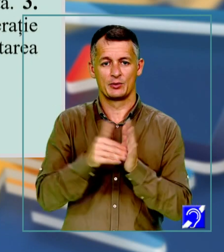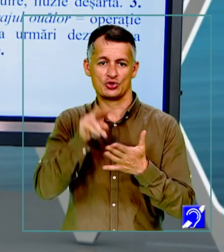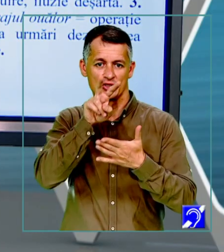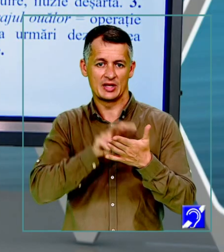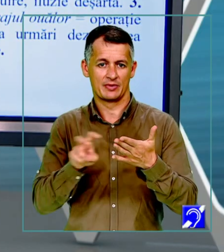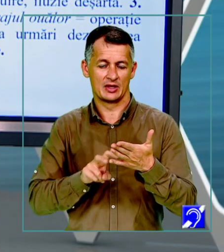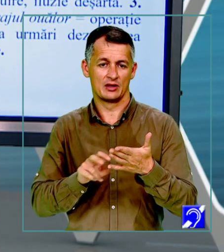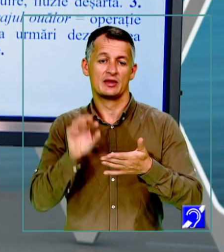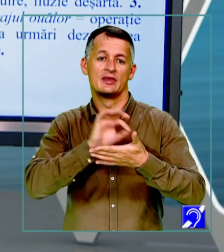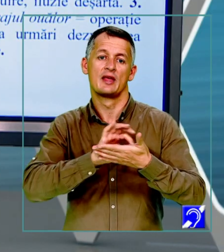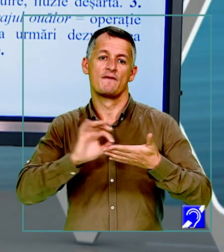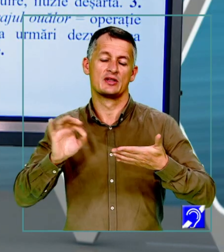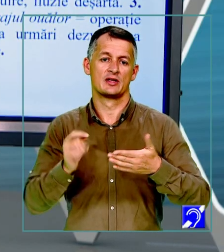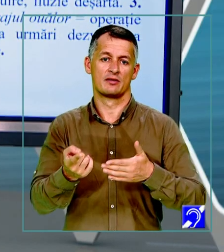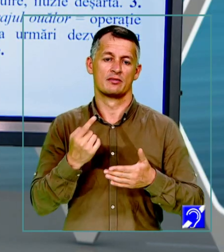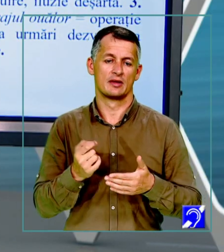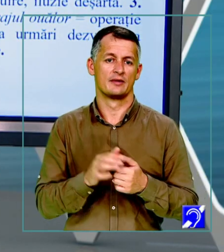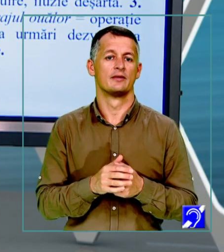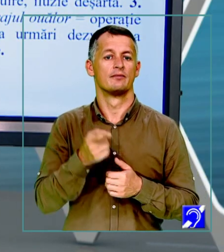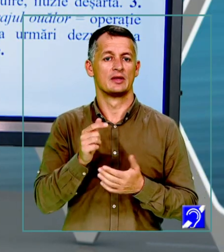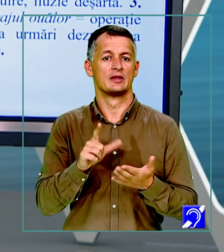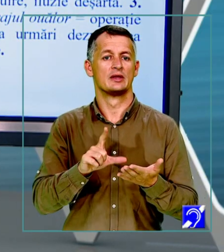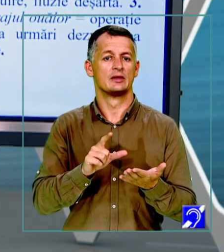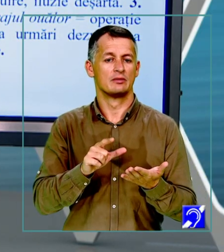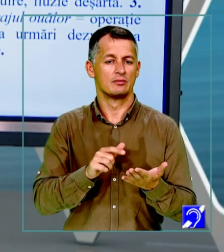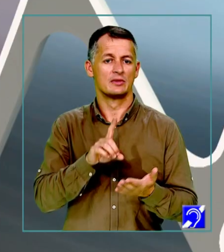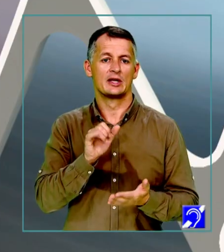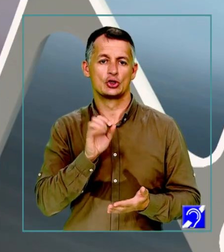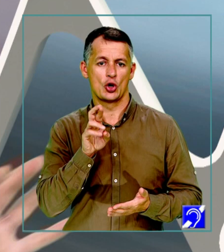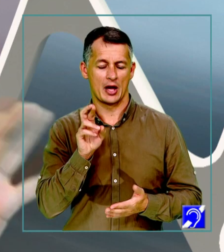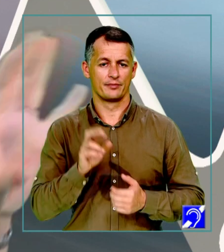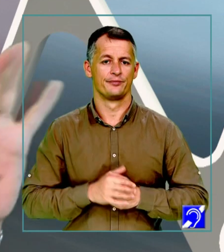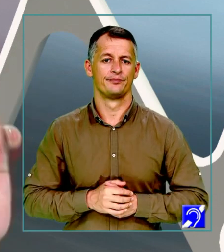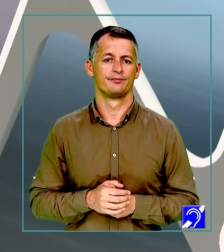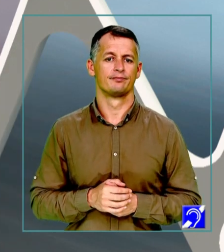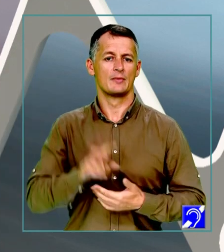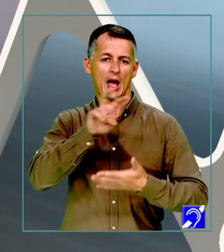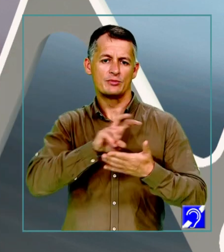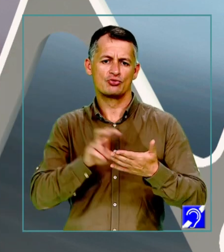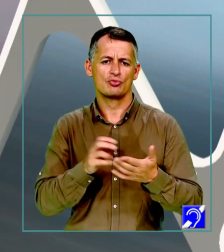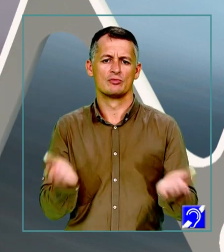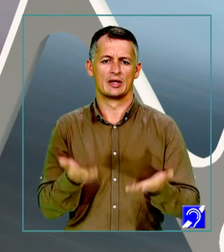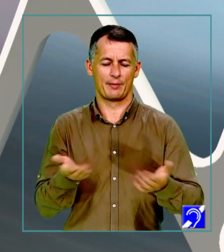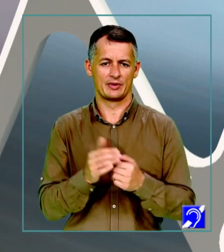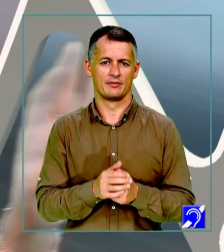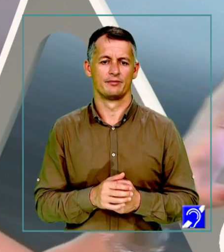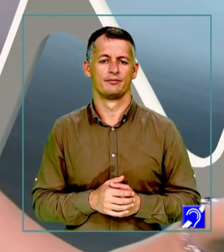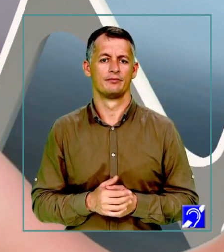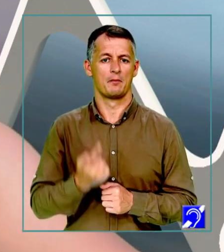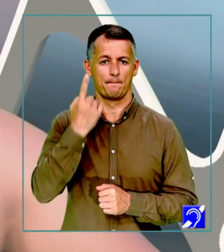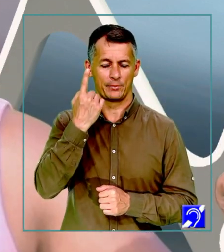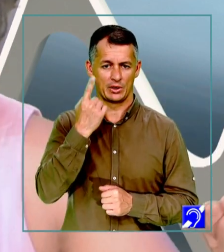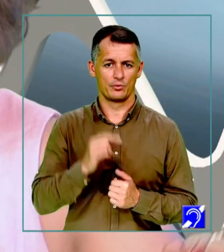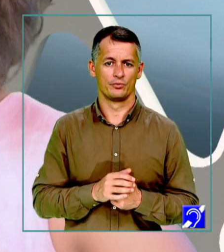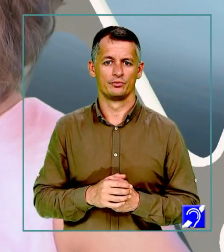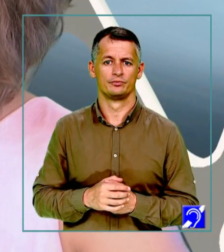cuvântului miraj din articolul de dicționar. Am să citesc cât mai rapid definițiile. Primul sens